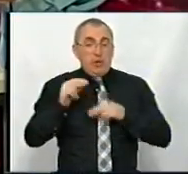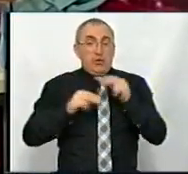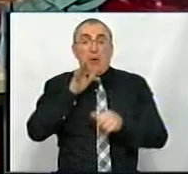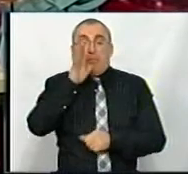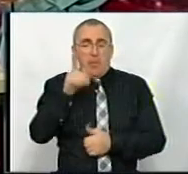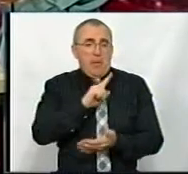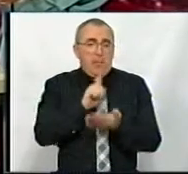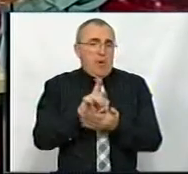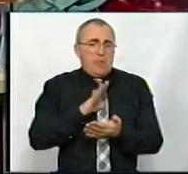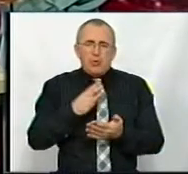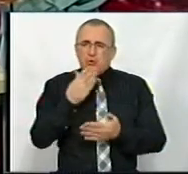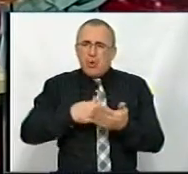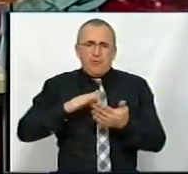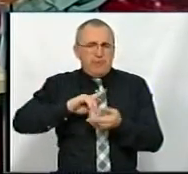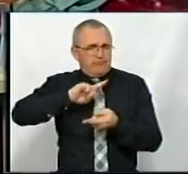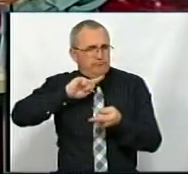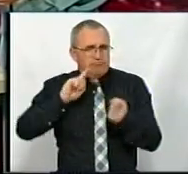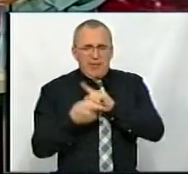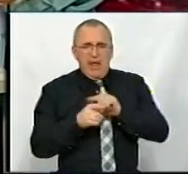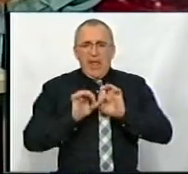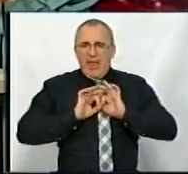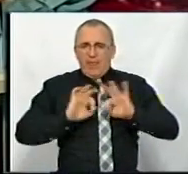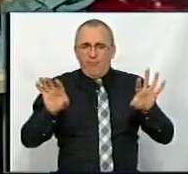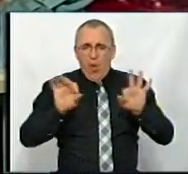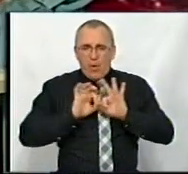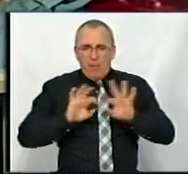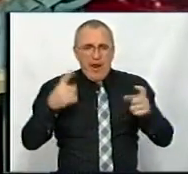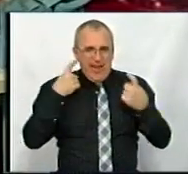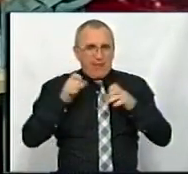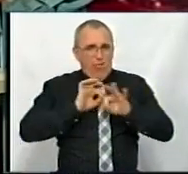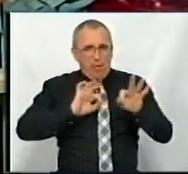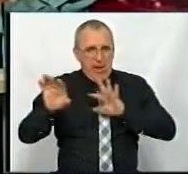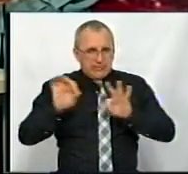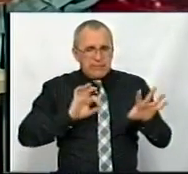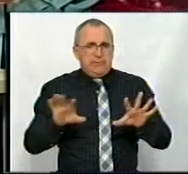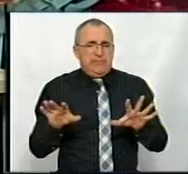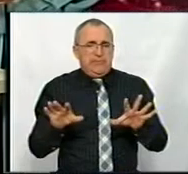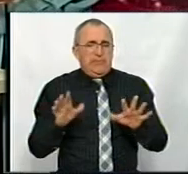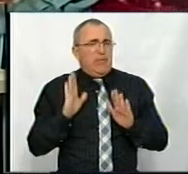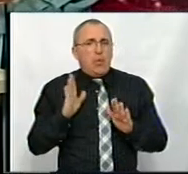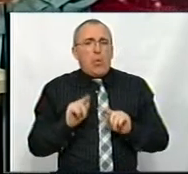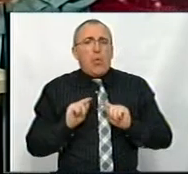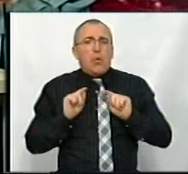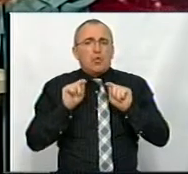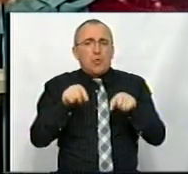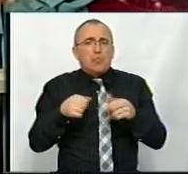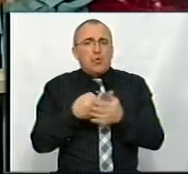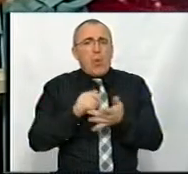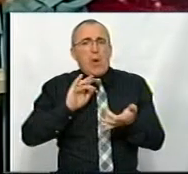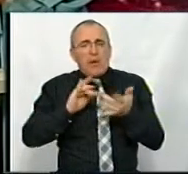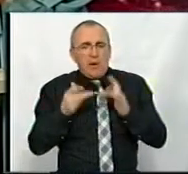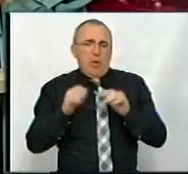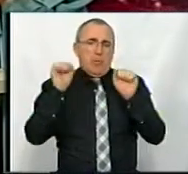років має бути зовсім іншим в інформаційному контексті. Тобто це не тільки доступ до інтернету, але й